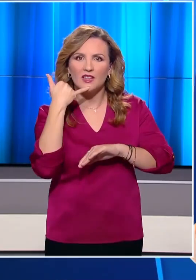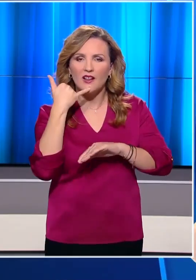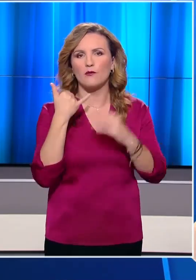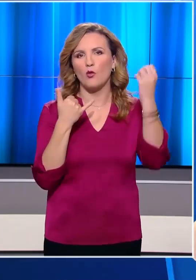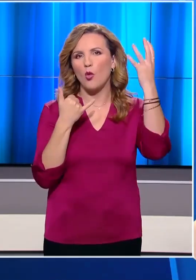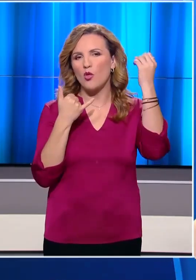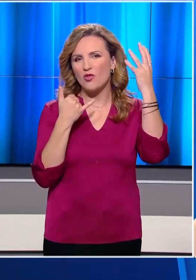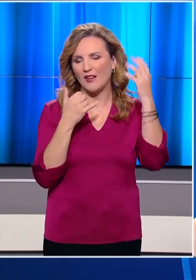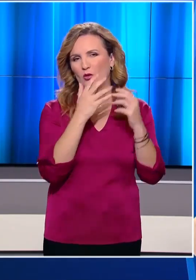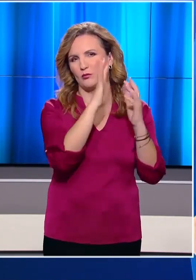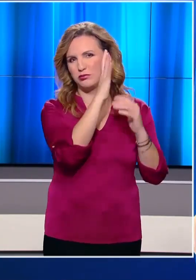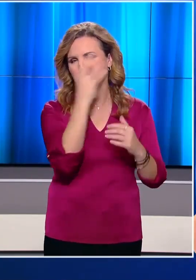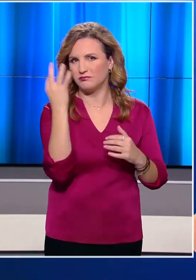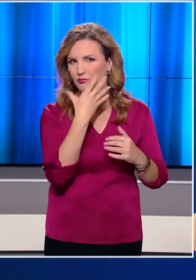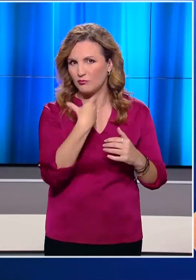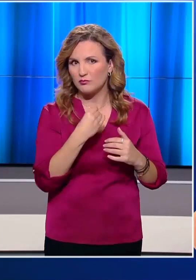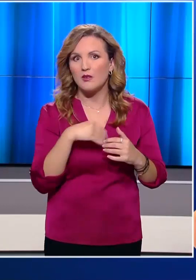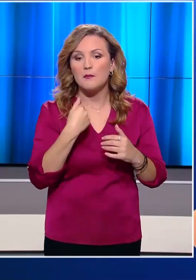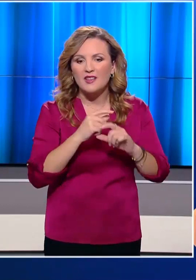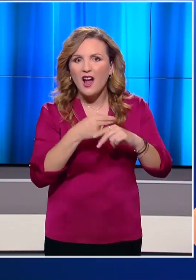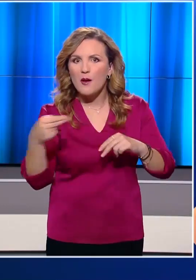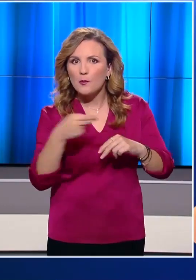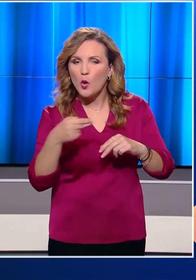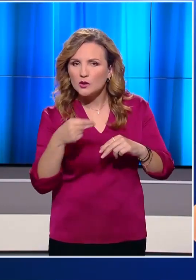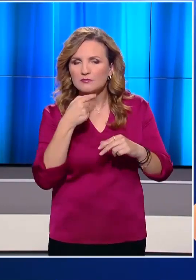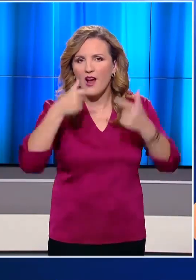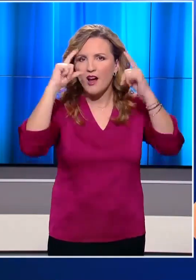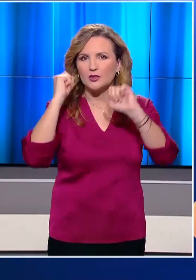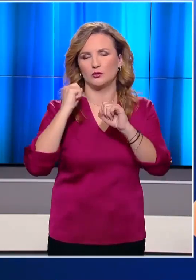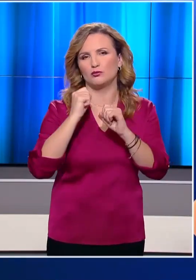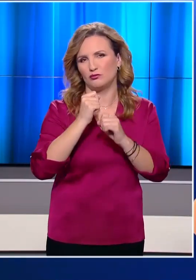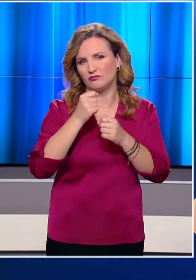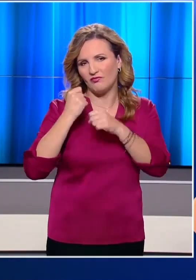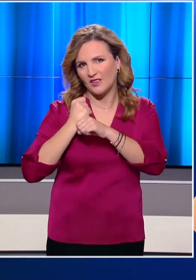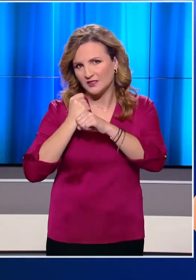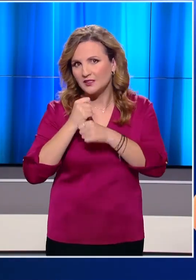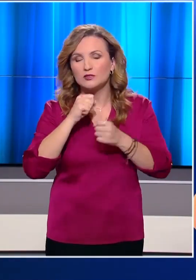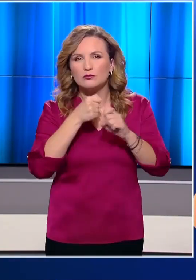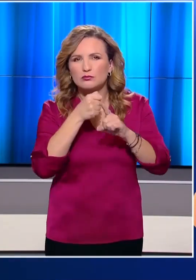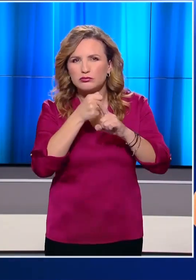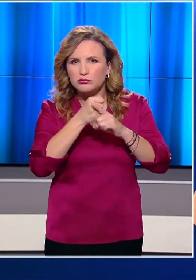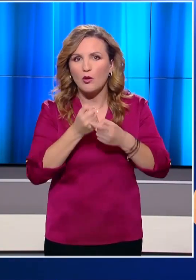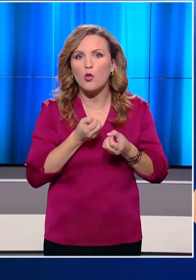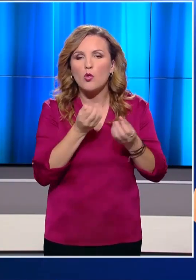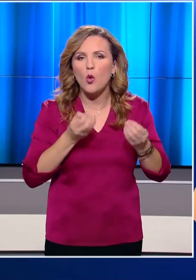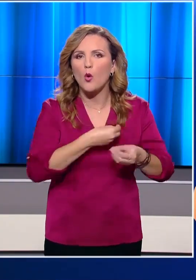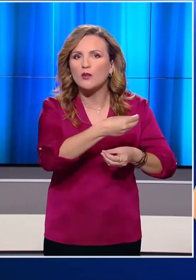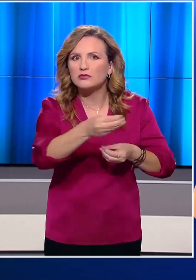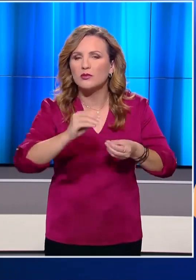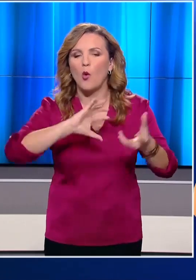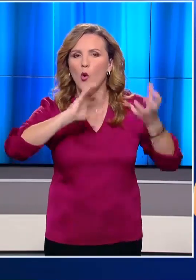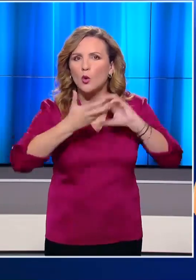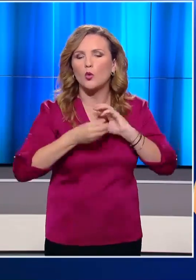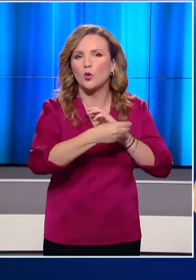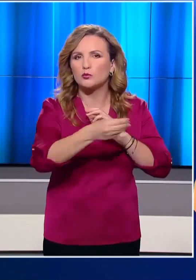ένα εντυπωσιακό χριστουγεννιάτικο δέντρο. Στη Λεζάντα αναφέρεται στον Άγιο Βασίλη που εργάζεται σκληρά για να προλάβει να παραδώσει δώρα σε παιδιά σε όλο τον κόσμο.